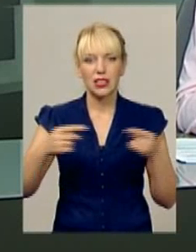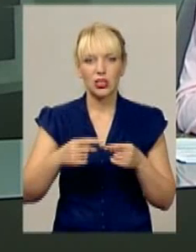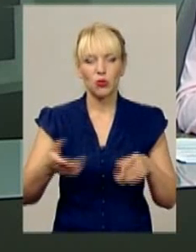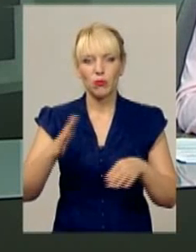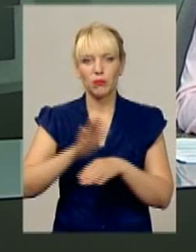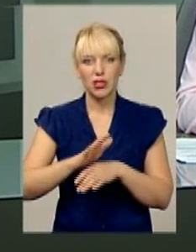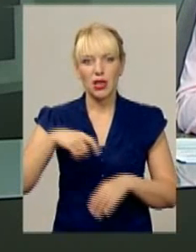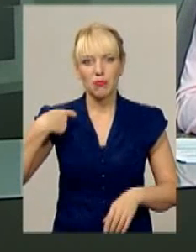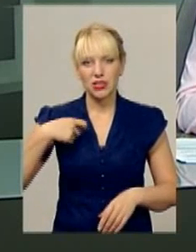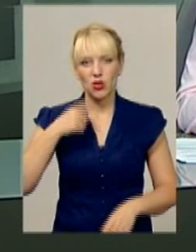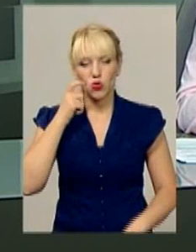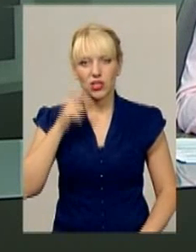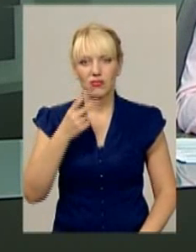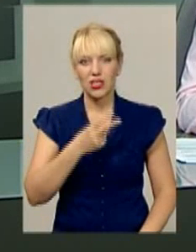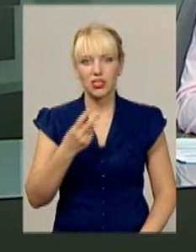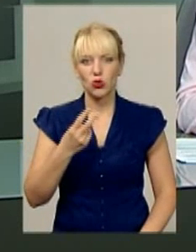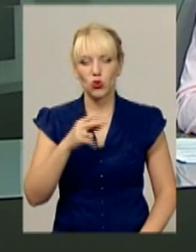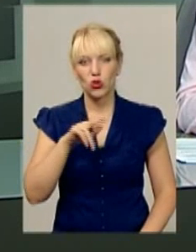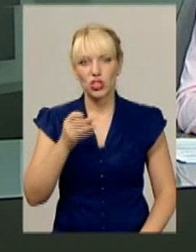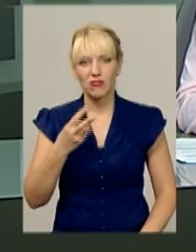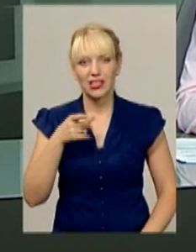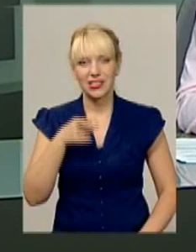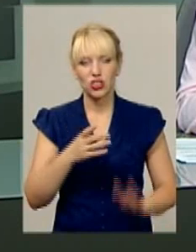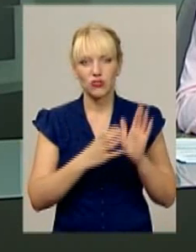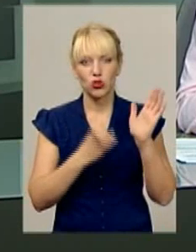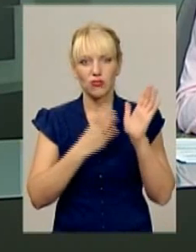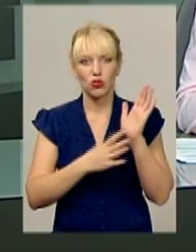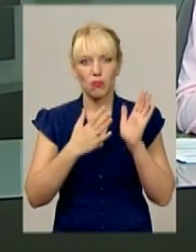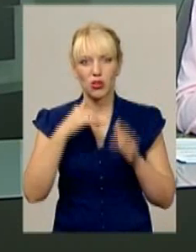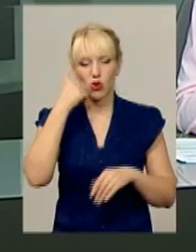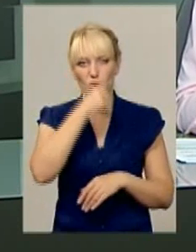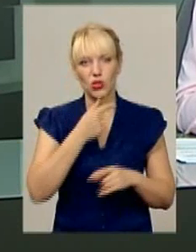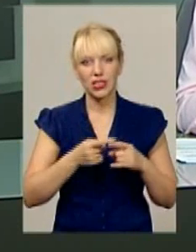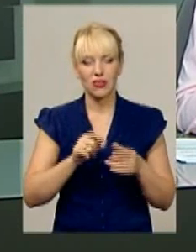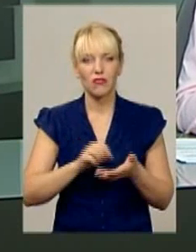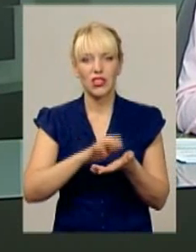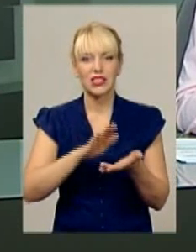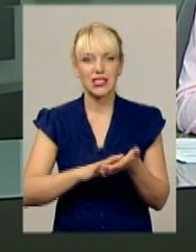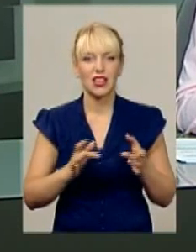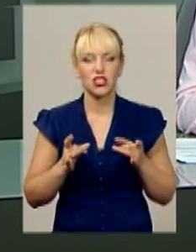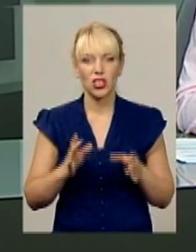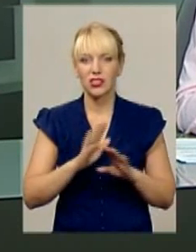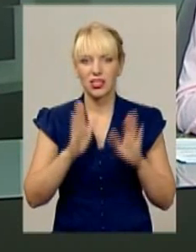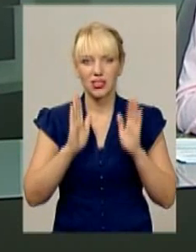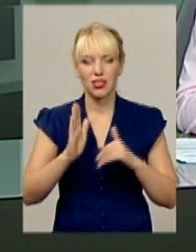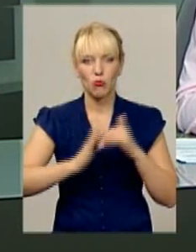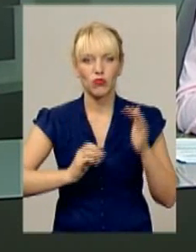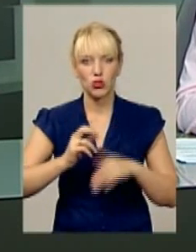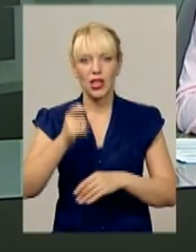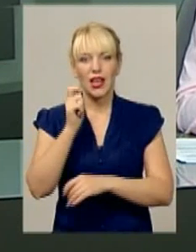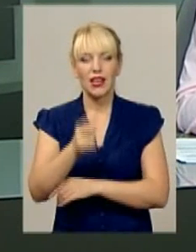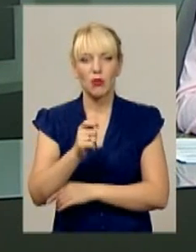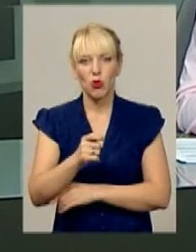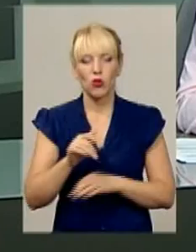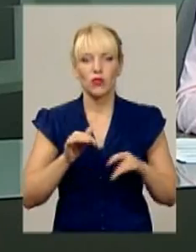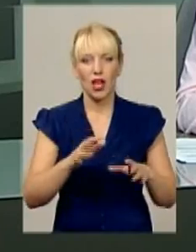від 22 червня 1995 року. Та зазвичай його відзначають не тільки професіонали риболовної справи, а